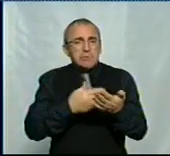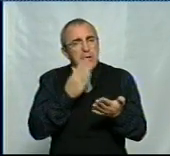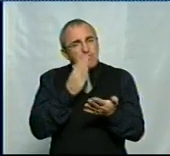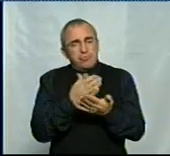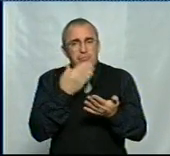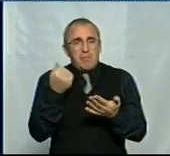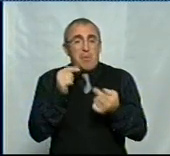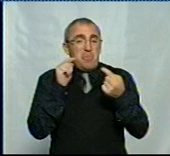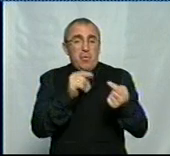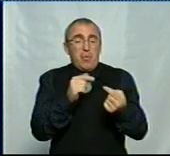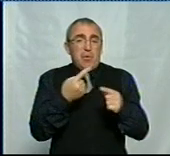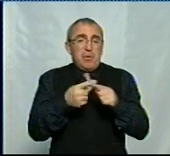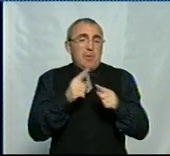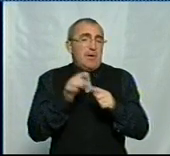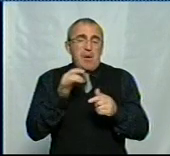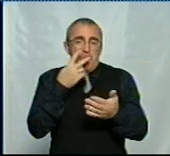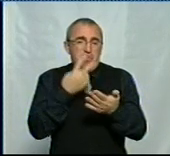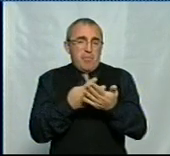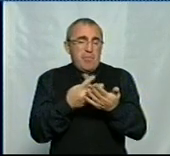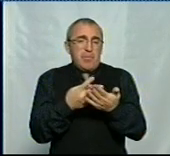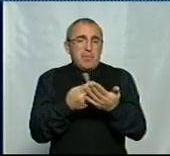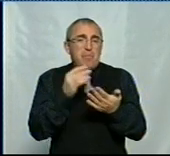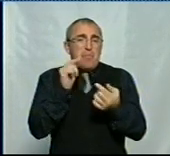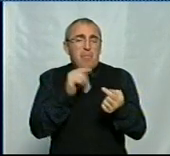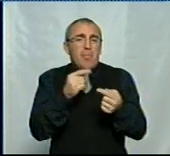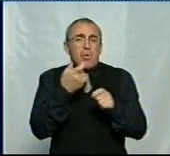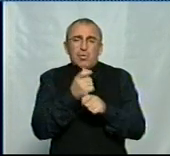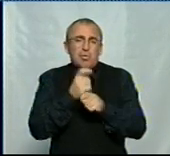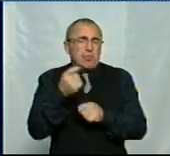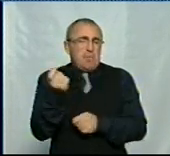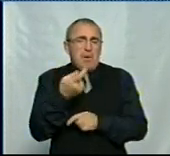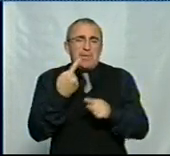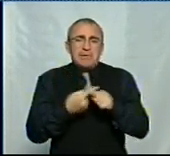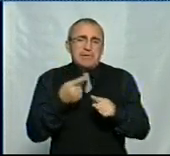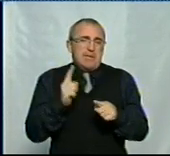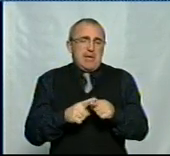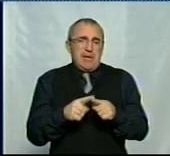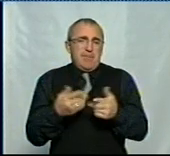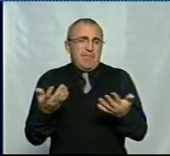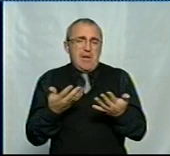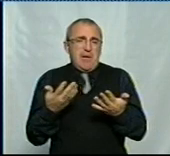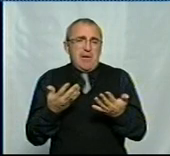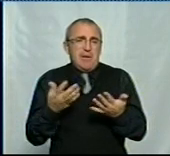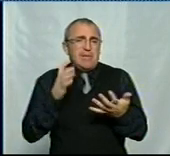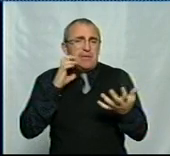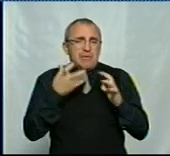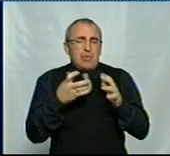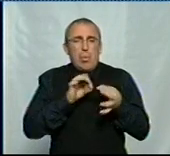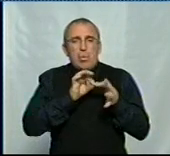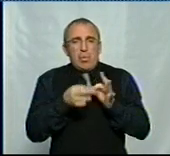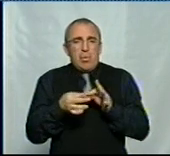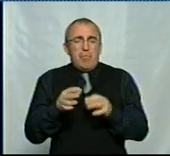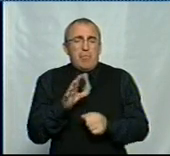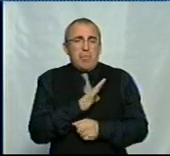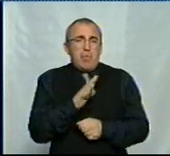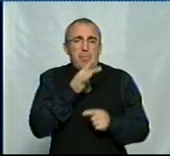Протипоказання такі, які протипоказання. Протипоказань дуже мало. Це якісь серйозні ускладнення, які